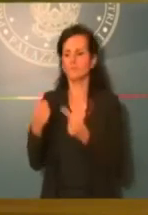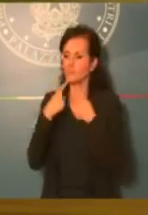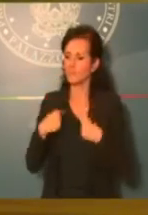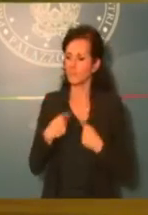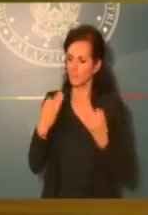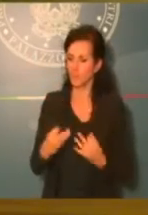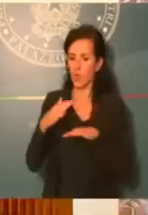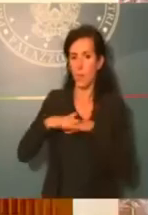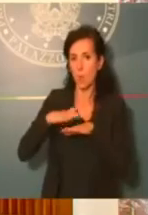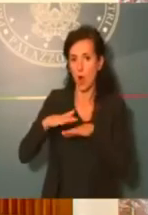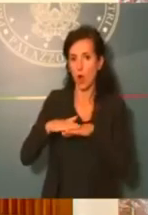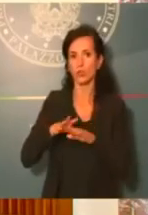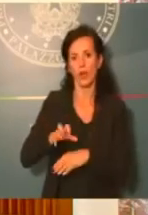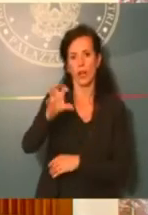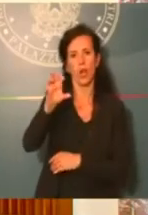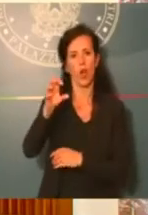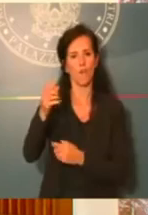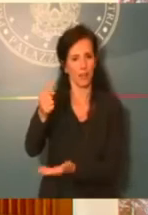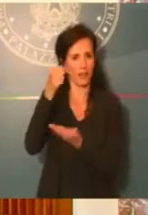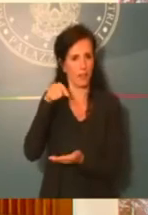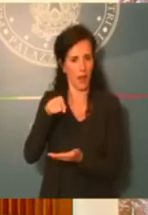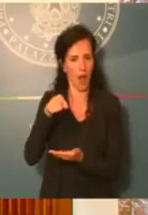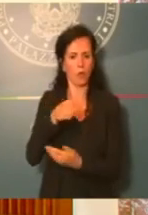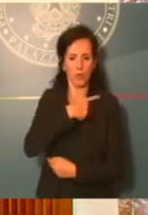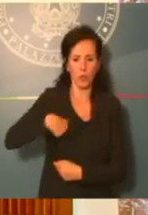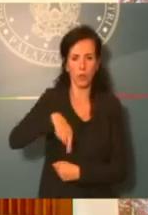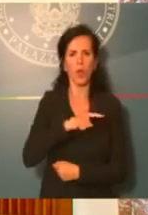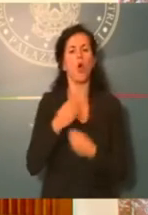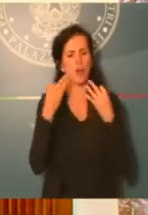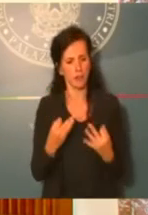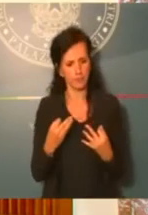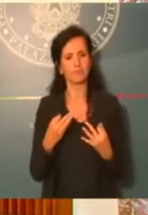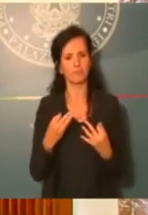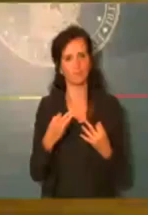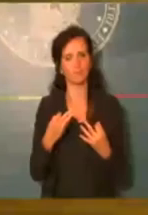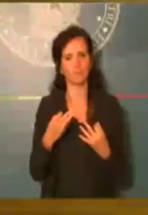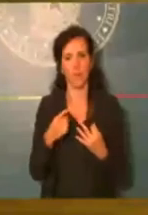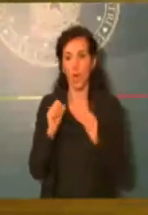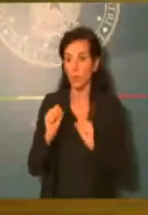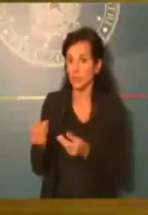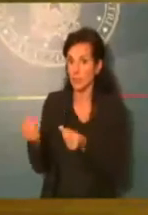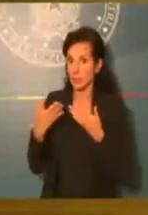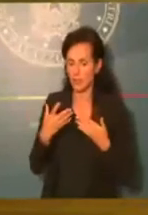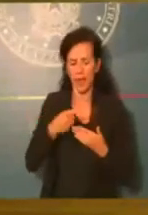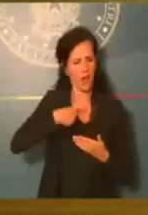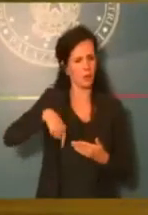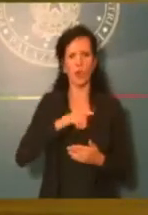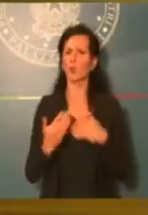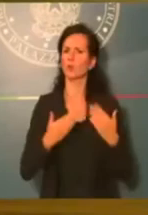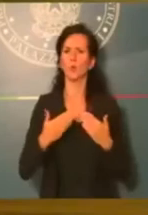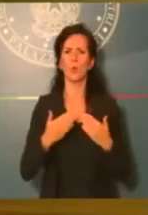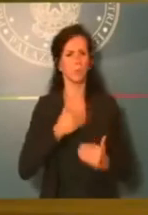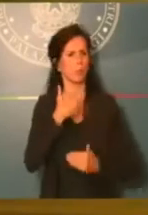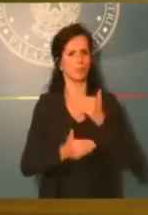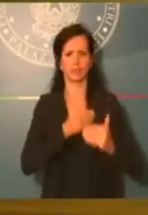recovery fund approfitteremo il più possibile di questa opportunità di natura europea. Sul tema